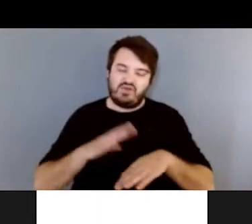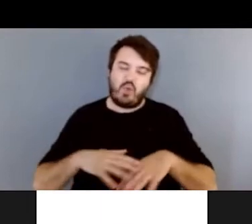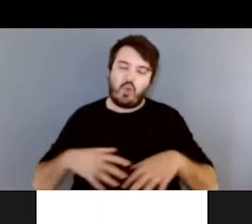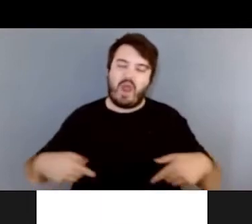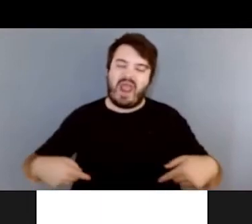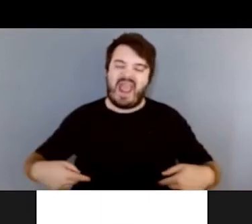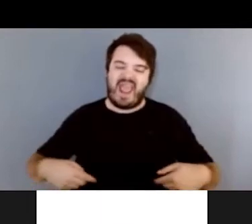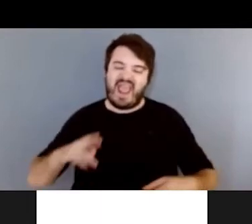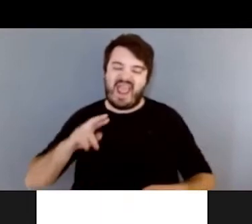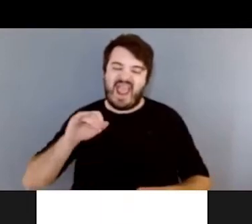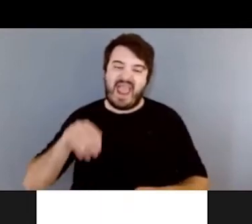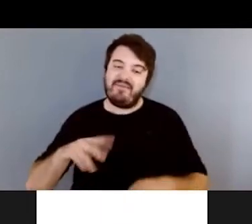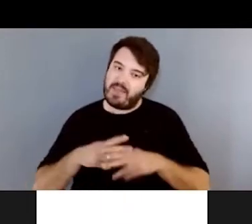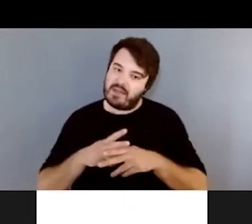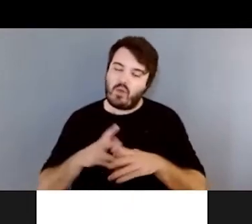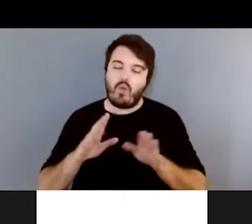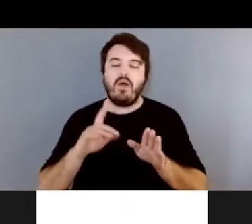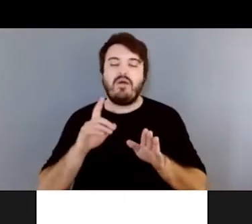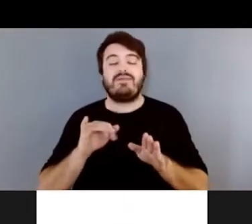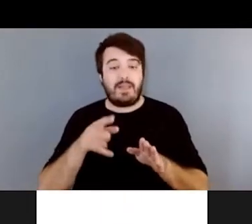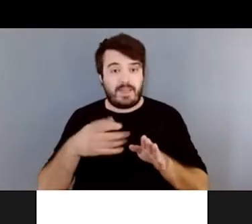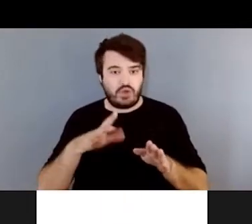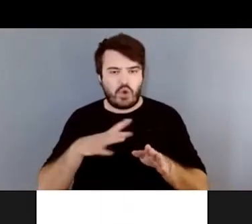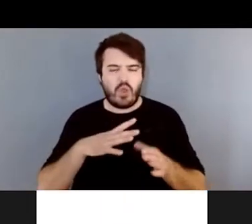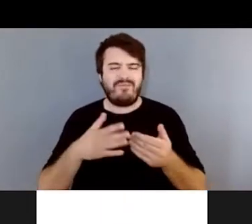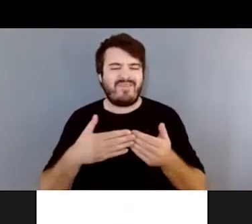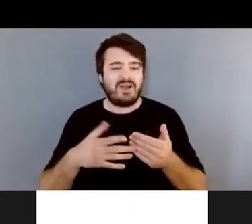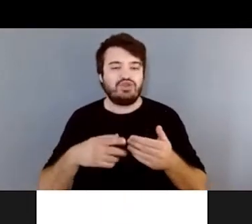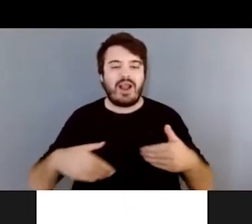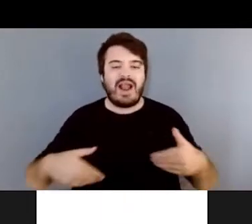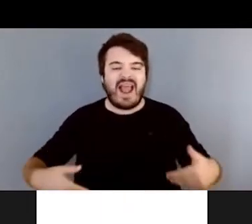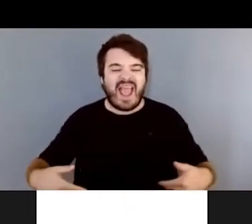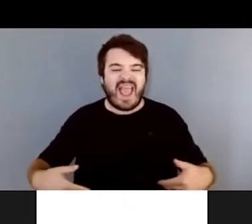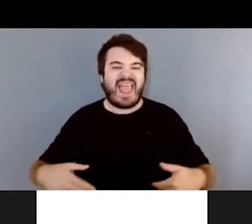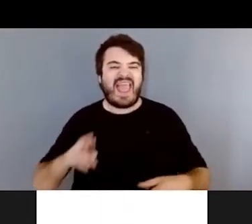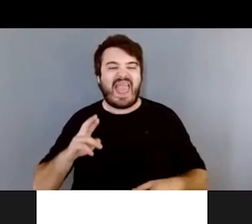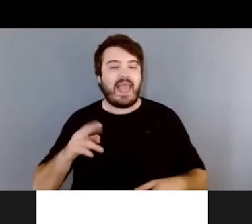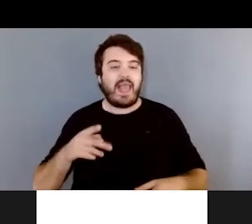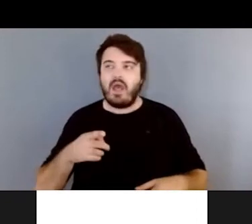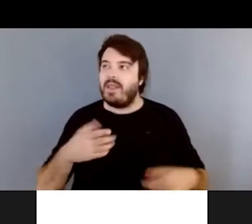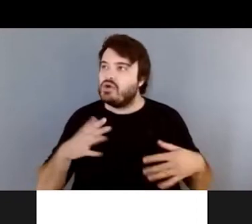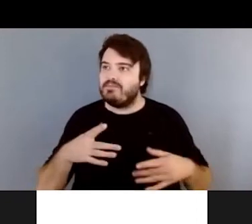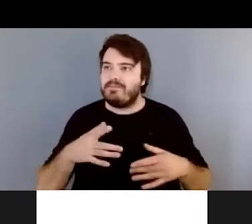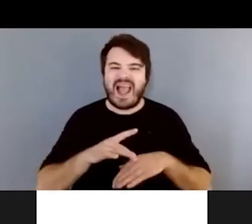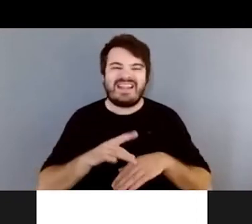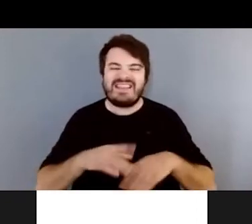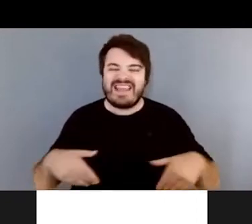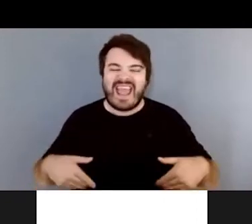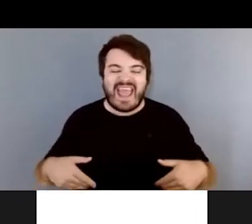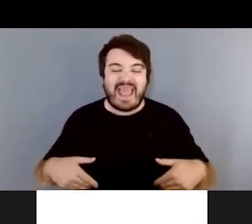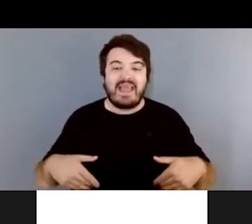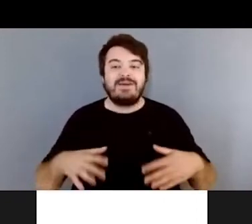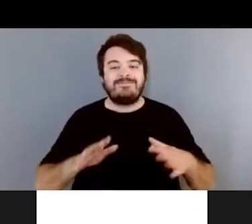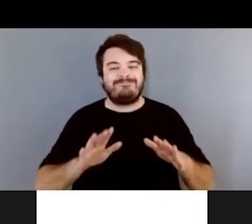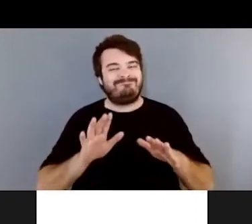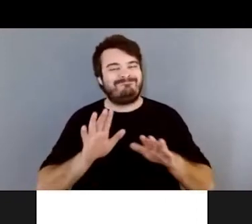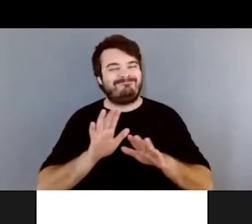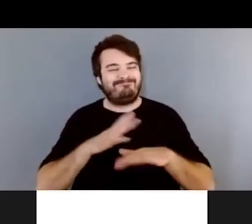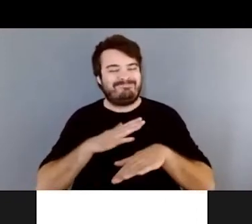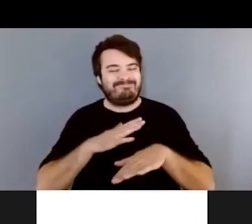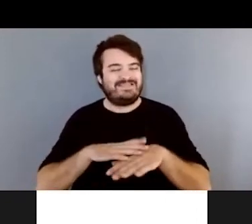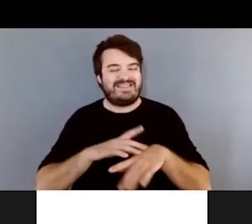Donc, si vous avez déjà une faiblesse aux reins ou une maladie de rein, moi, j'évite de prendre